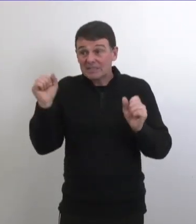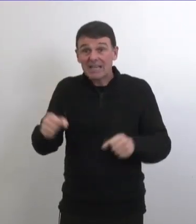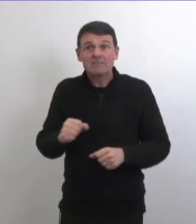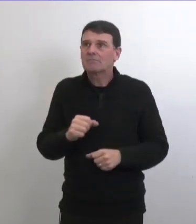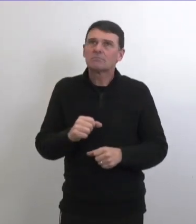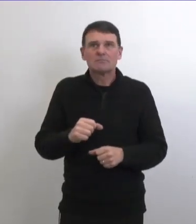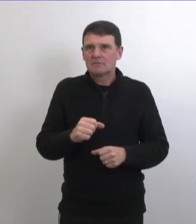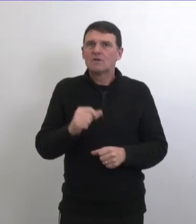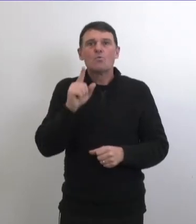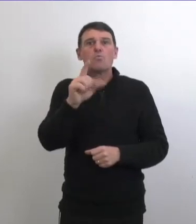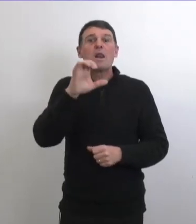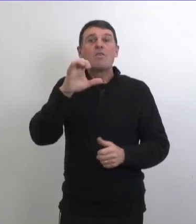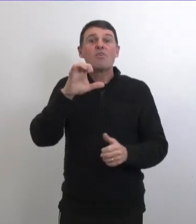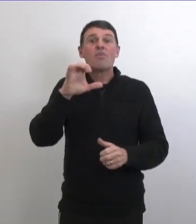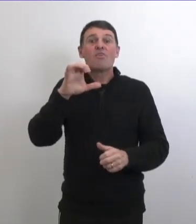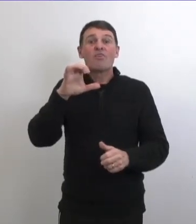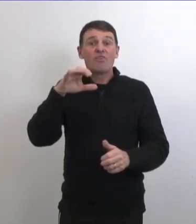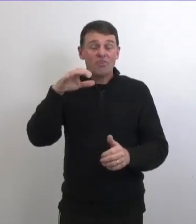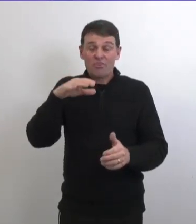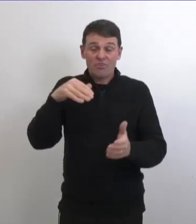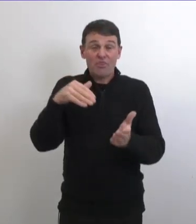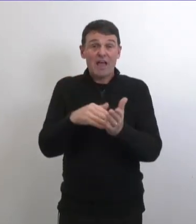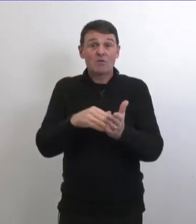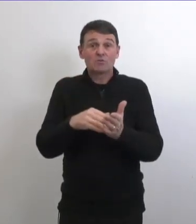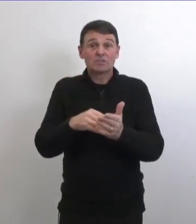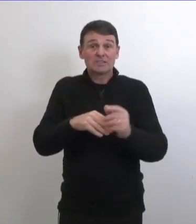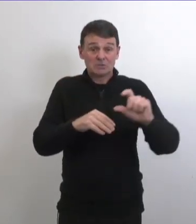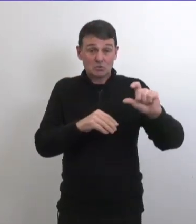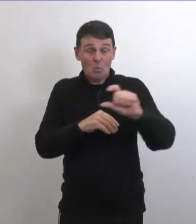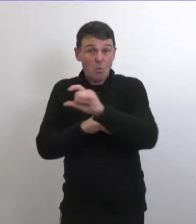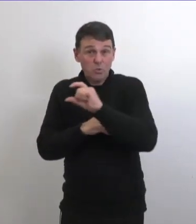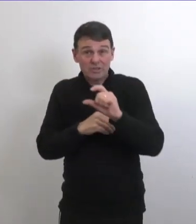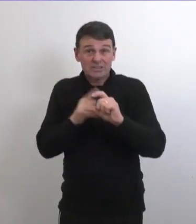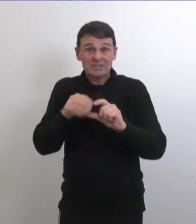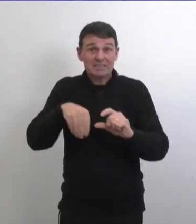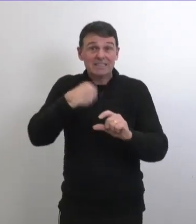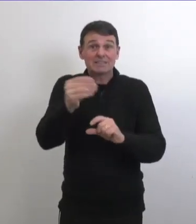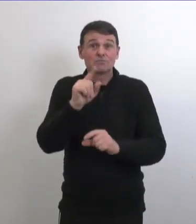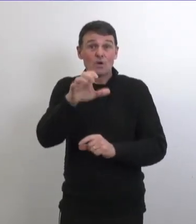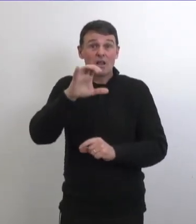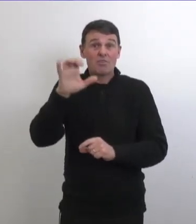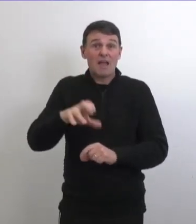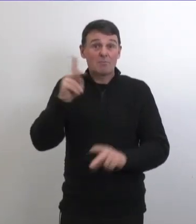si on reçoit un vaccin dans la semaine après ce sera tout distribué